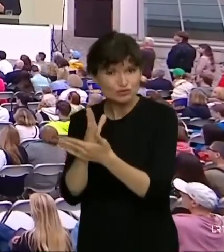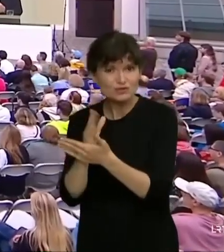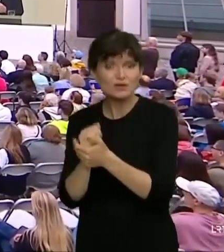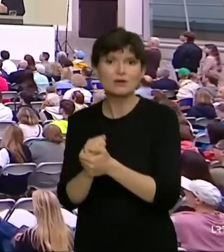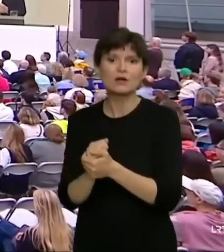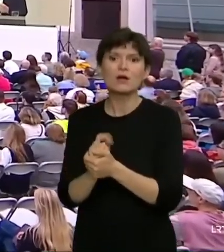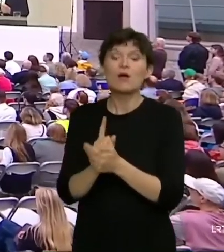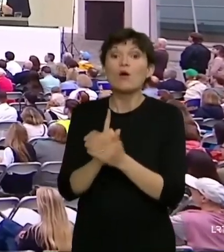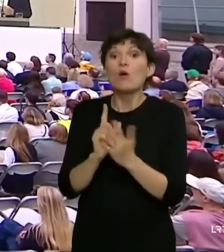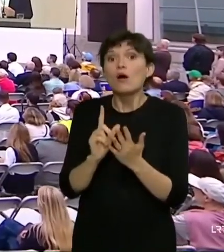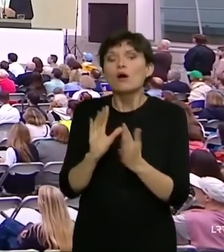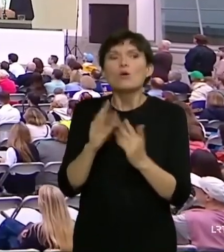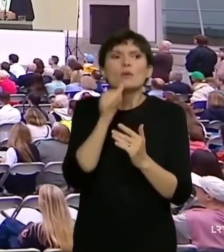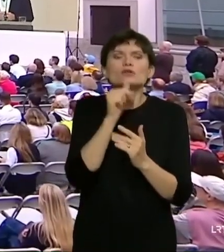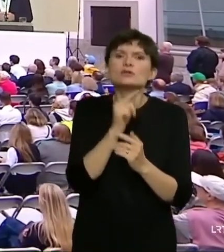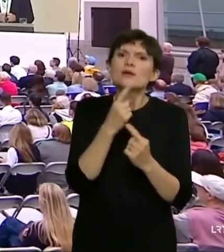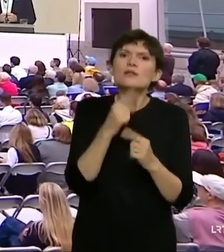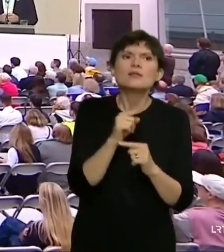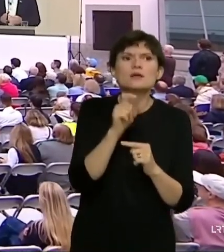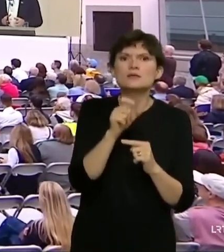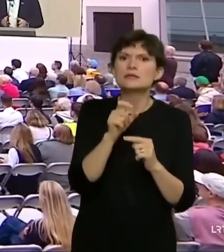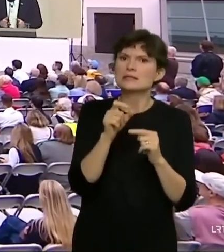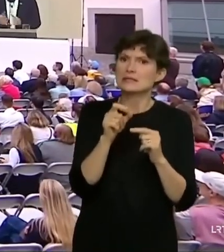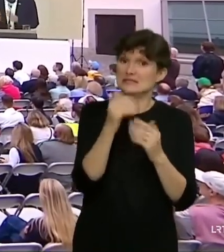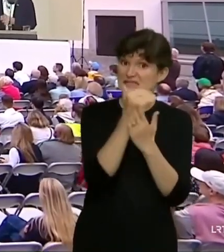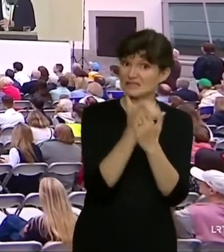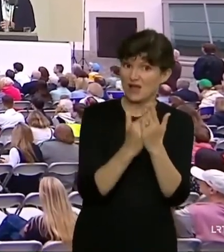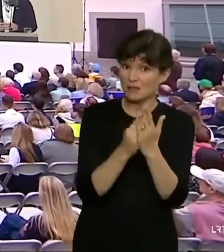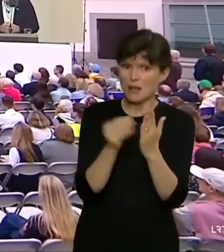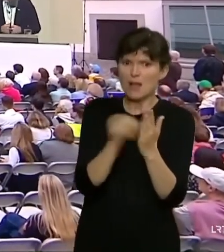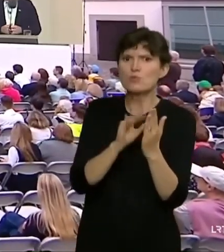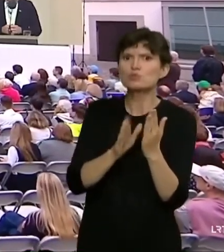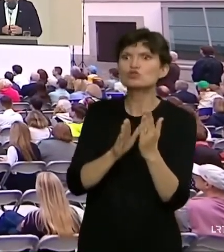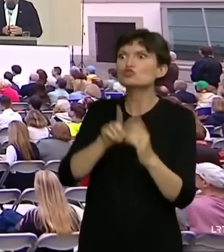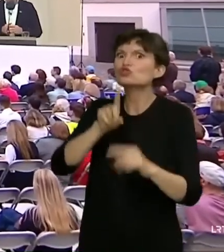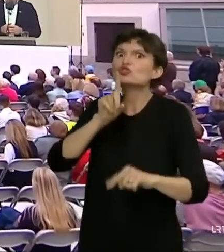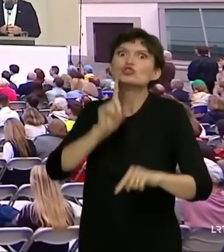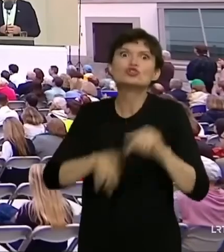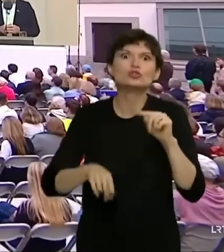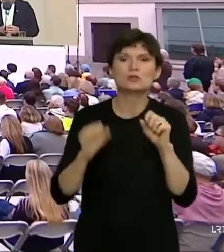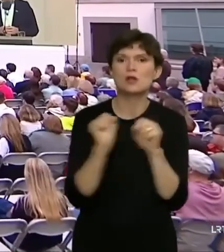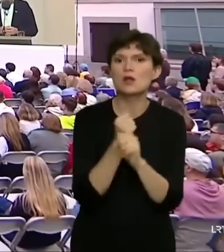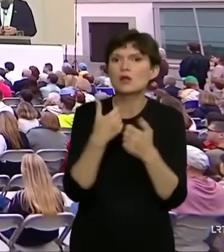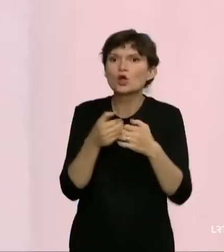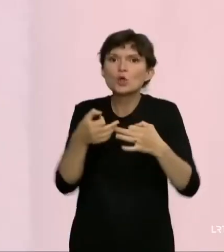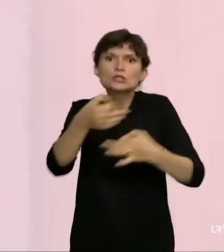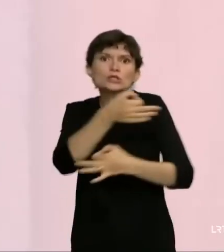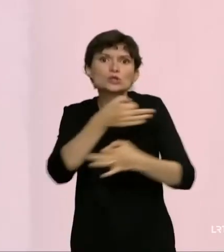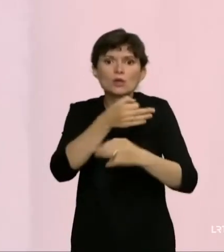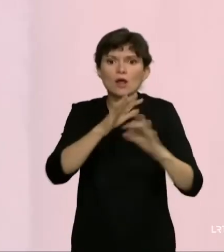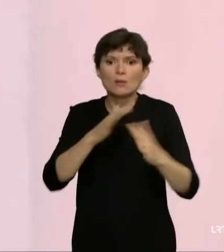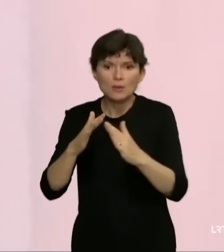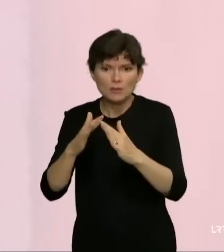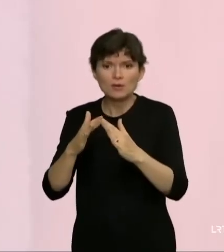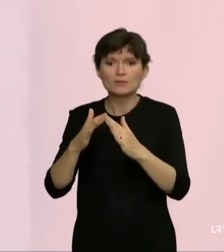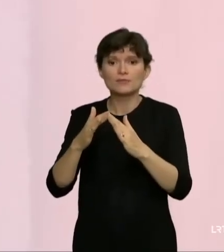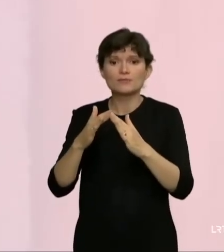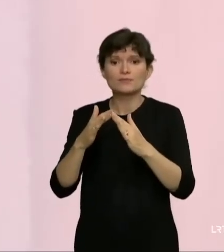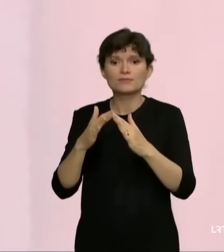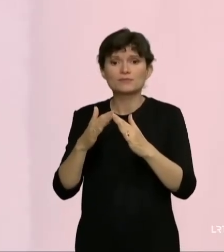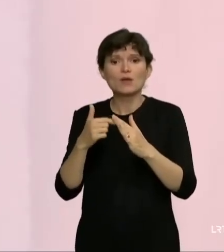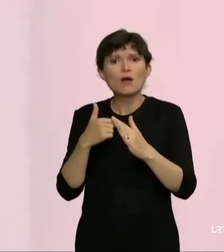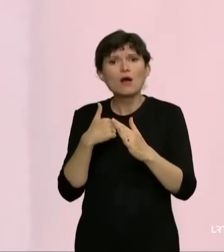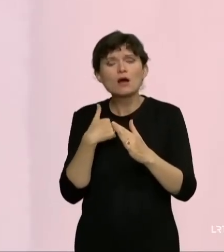kad kažkas prezumuoja, jog tokį įstatymą prieimus iš karto, toj pat po to reikės svarstyti kitus klausimus, tai aš tikrai nematau